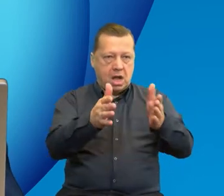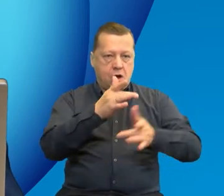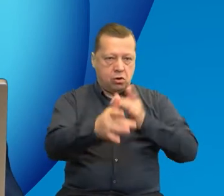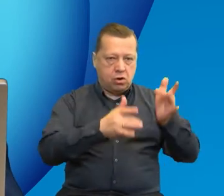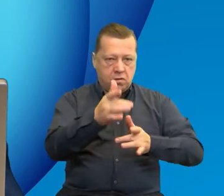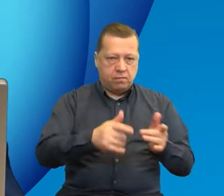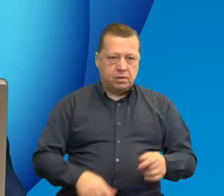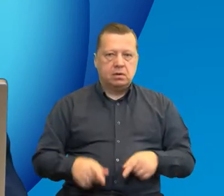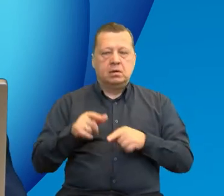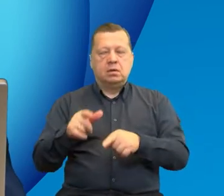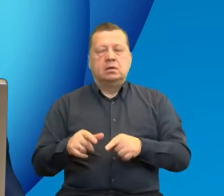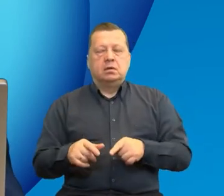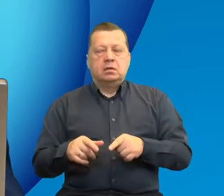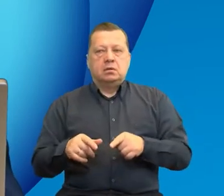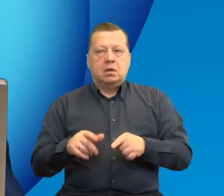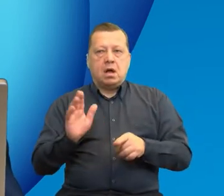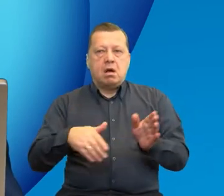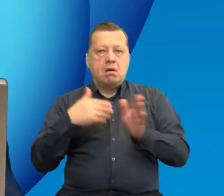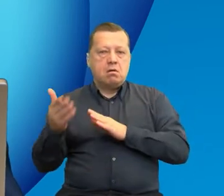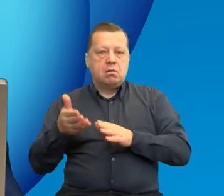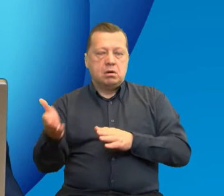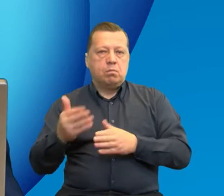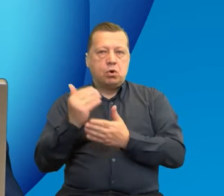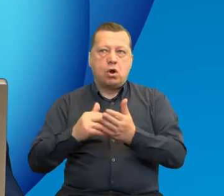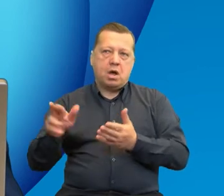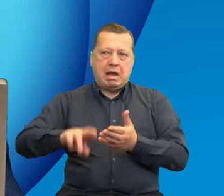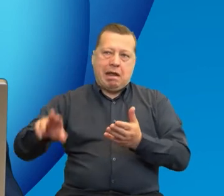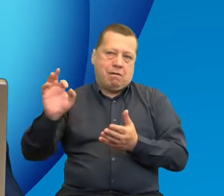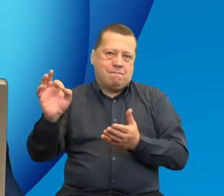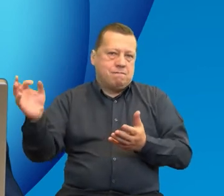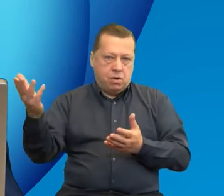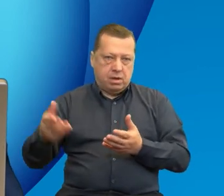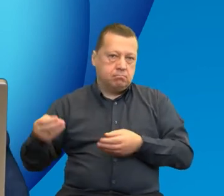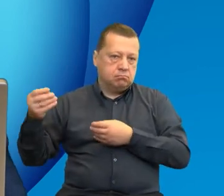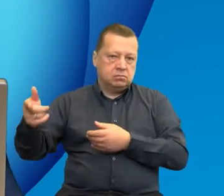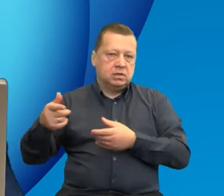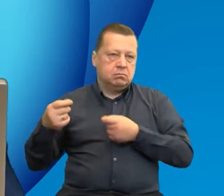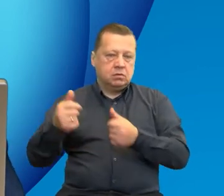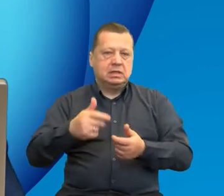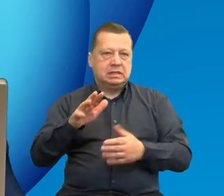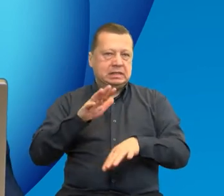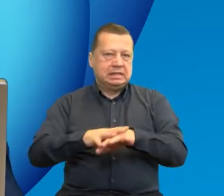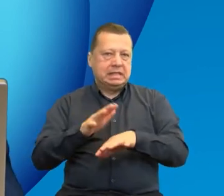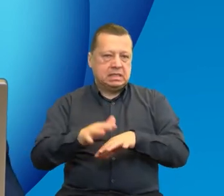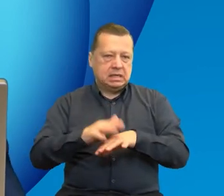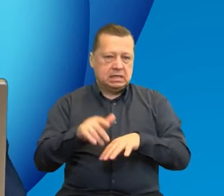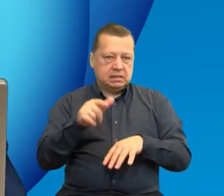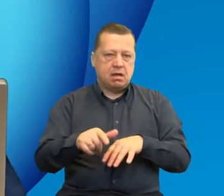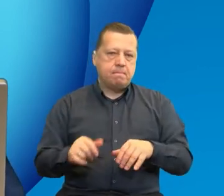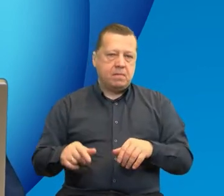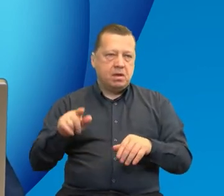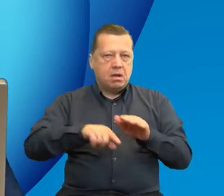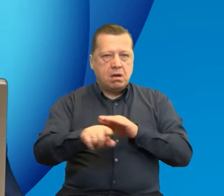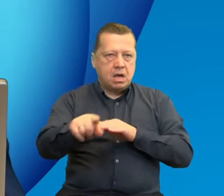szlak wokół Tatl, a następnie z programu regionalnego ten system tras jest rozbudowywany, idzie w